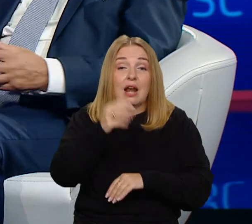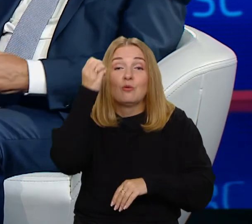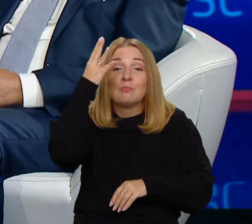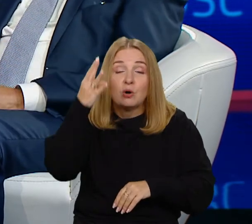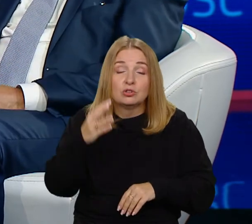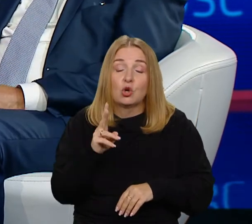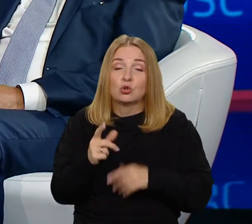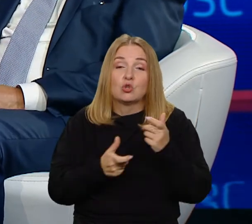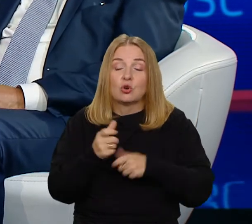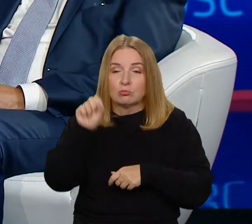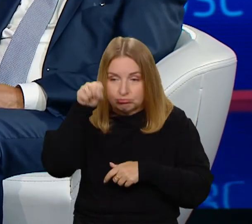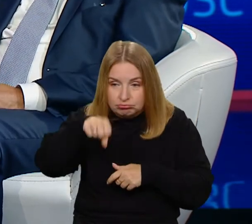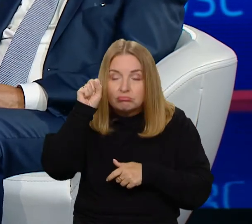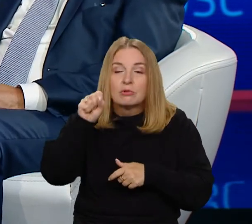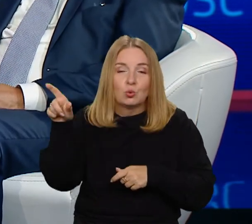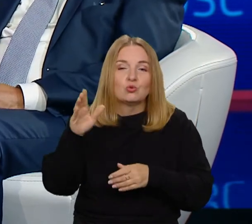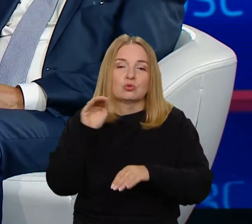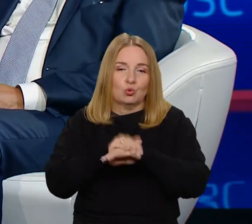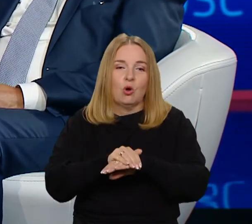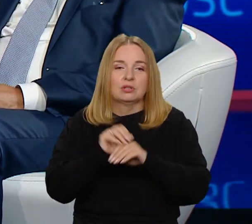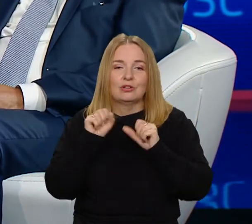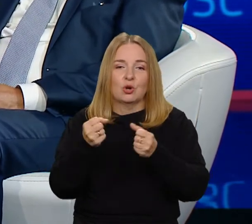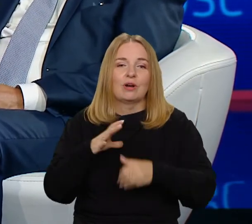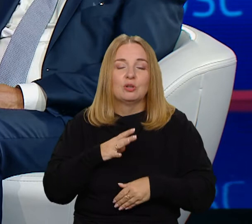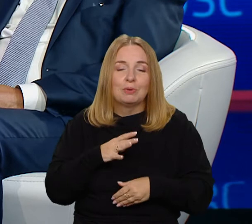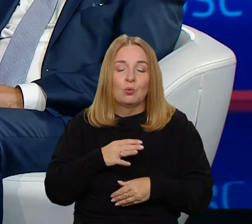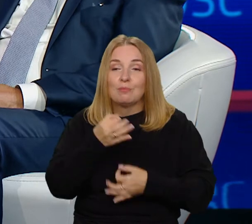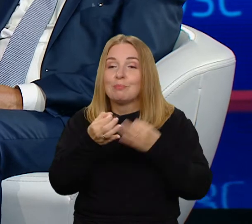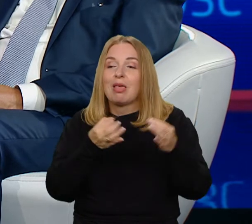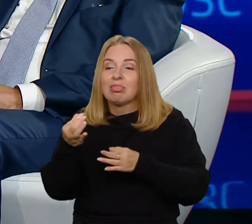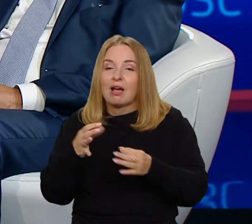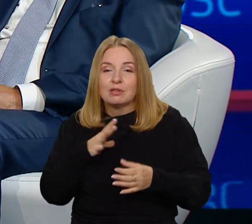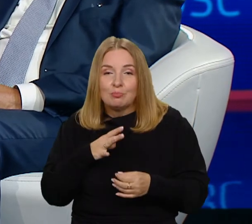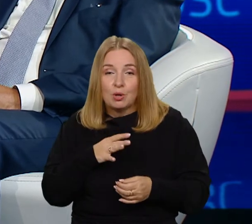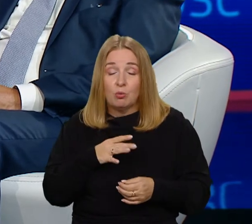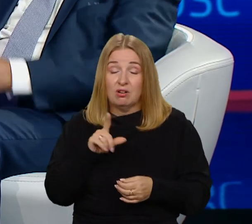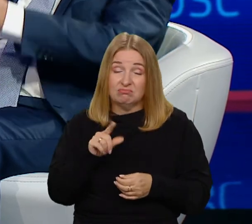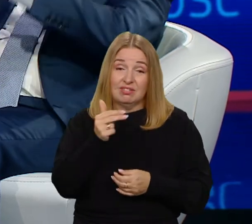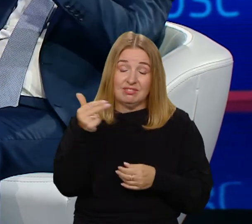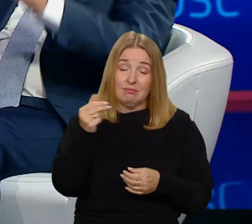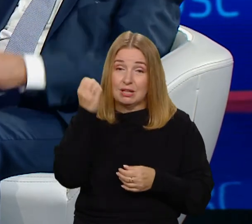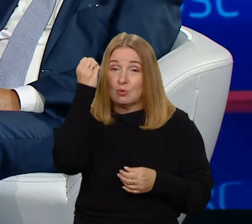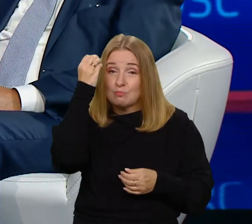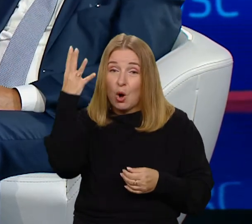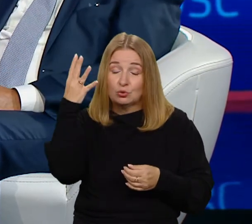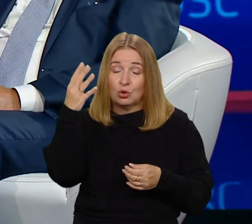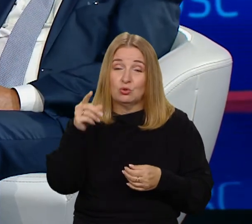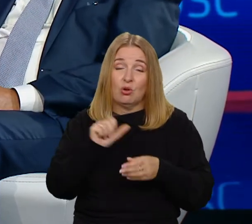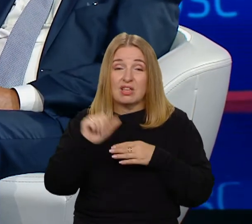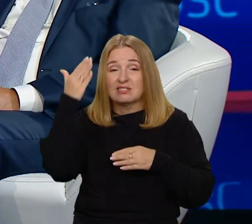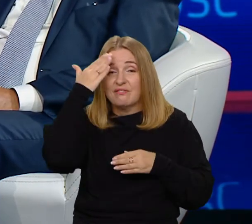już była energia do jakiegoś działania. Czyli mądrość. Mądrość to jest moim zdaniem ta wiedza, o której mówiliśmy,